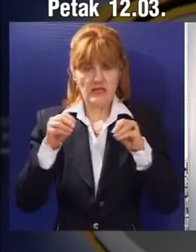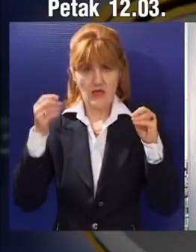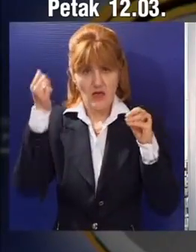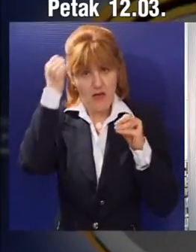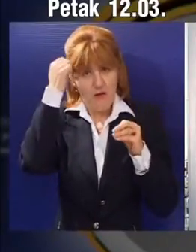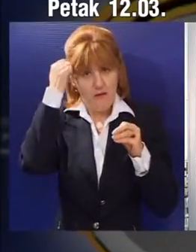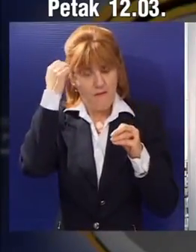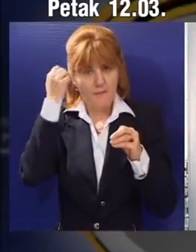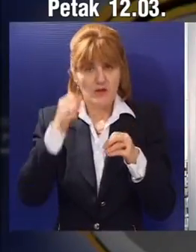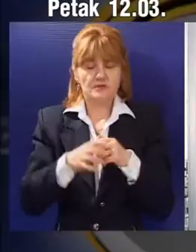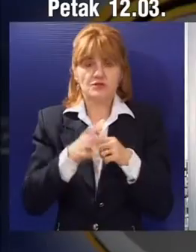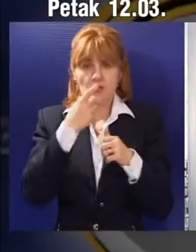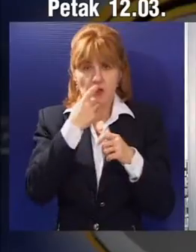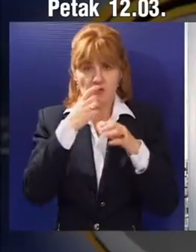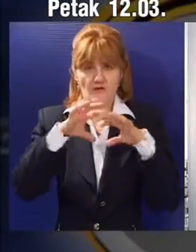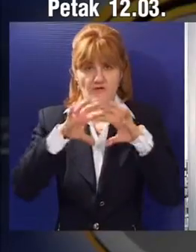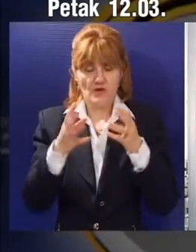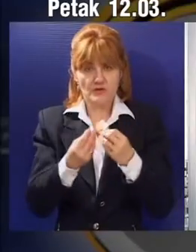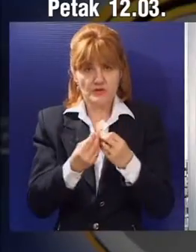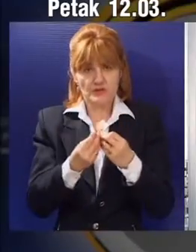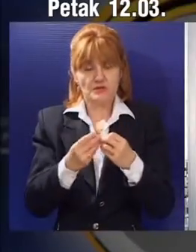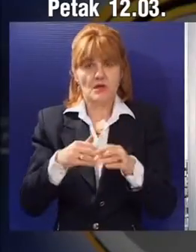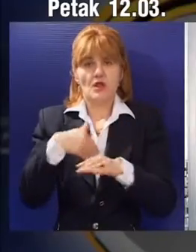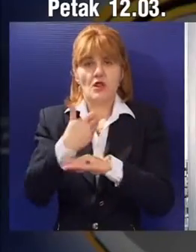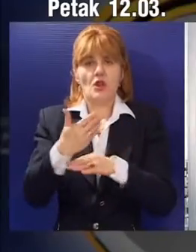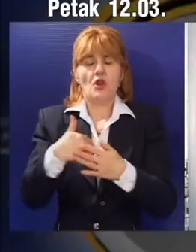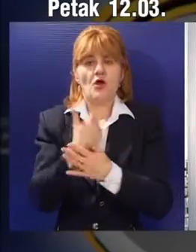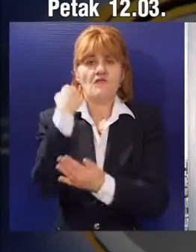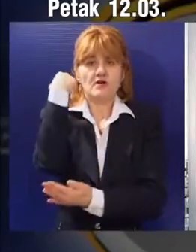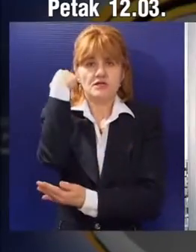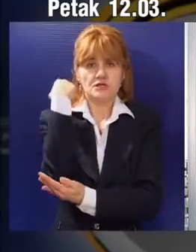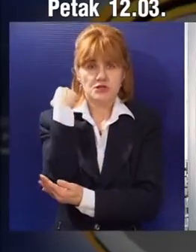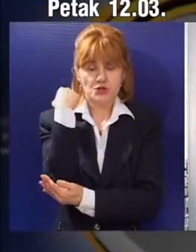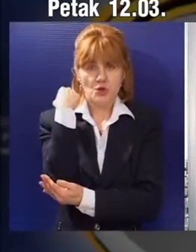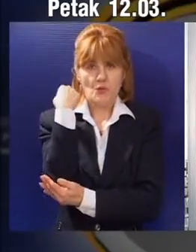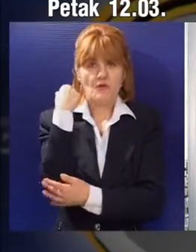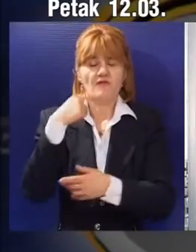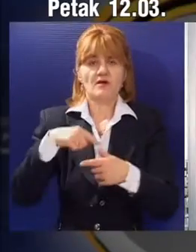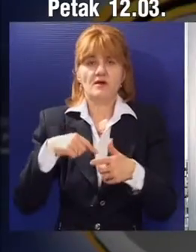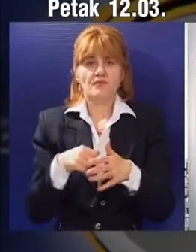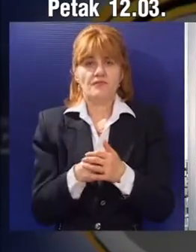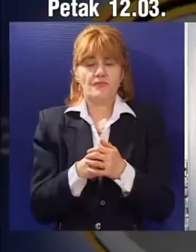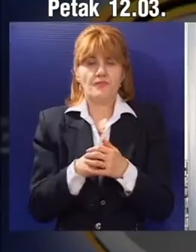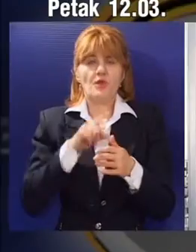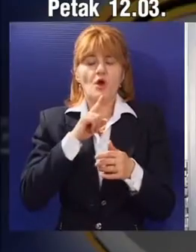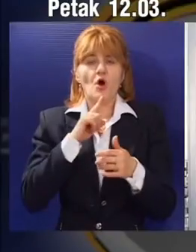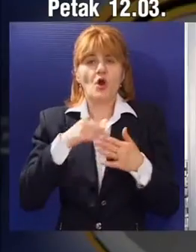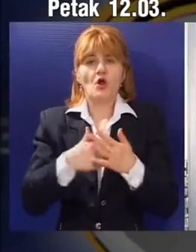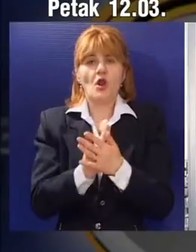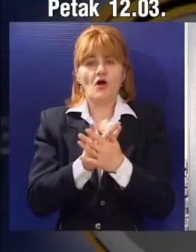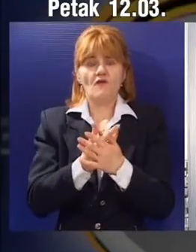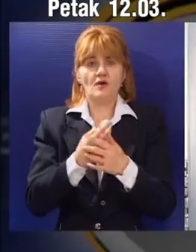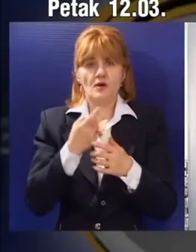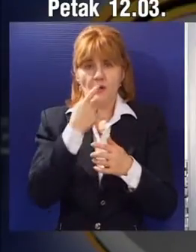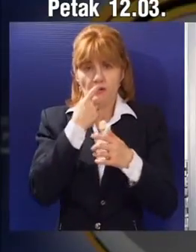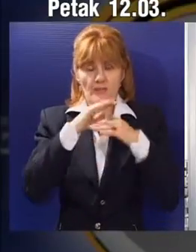skidanje arme betonske ploče i onda se rade novi šipovi na kojima će